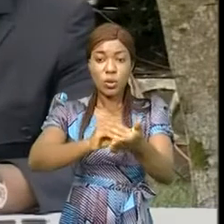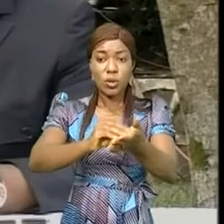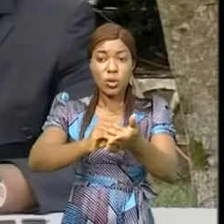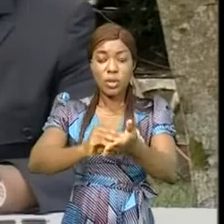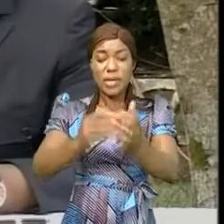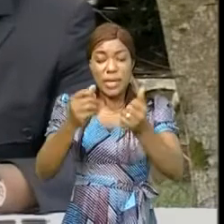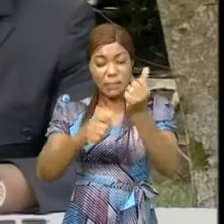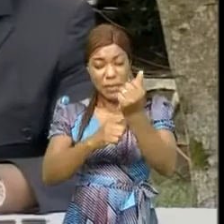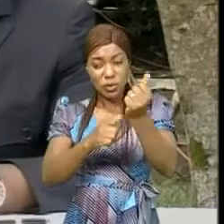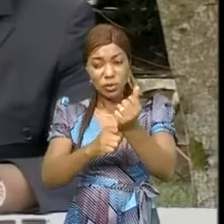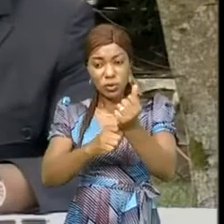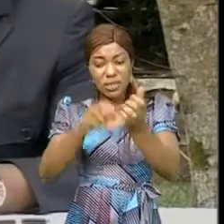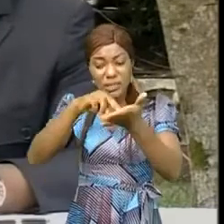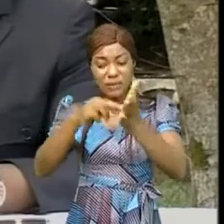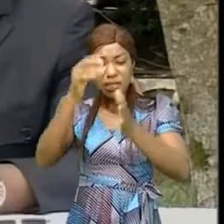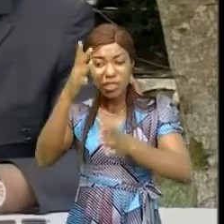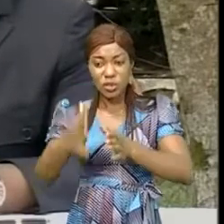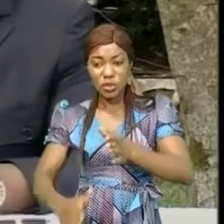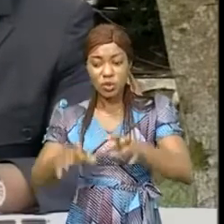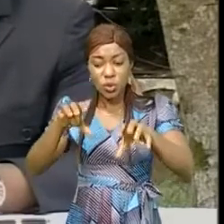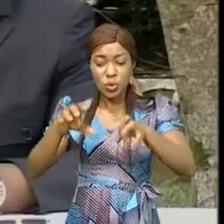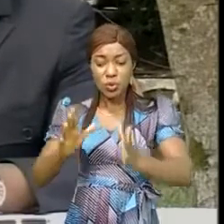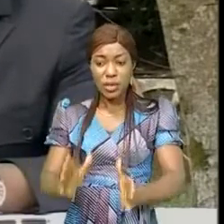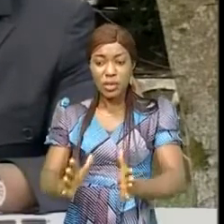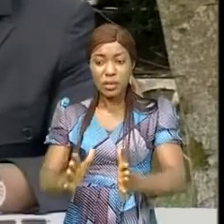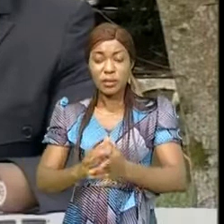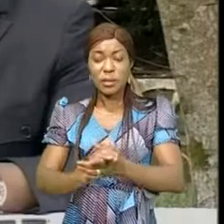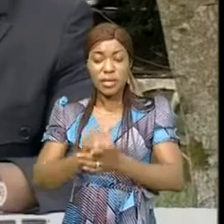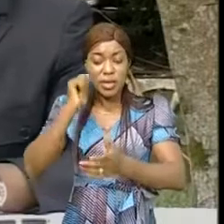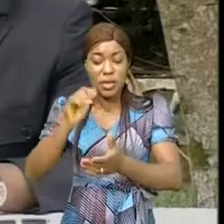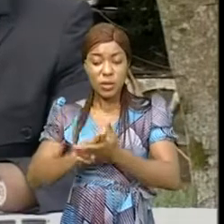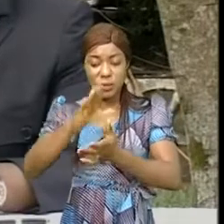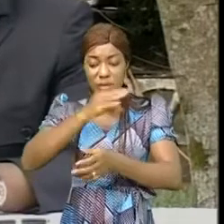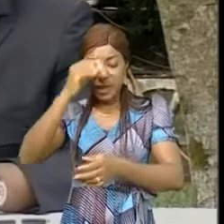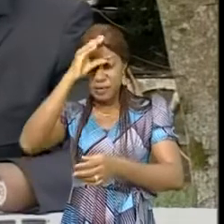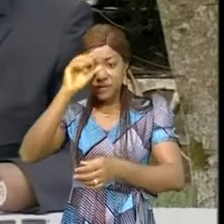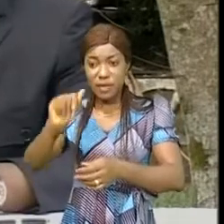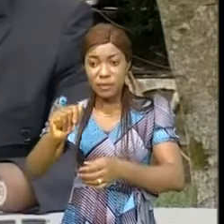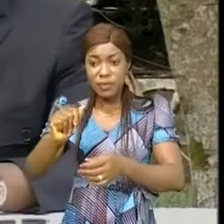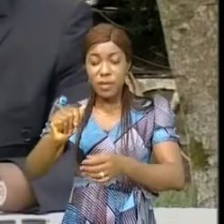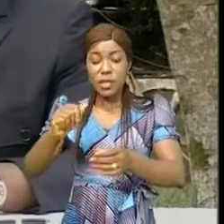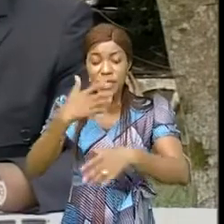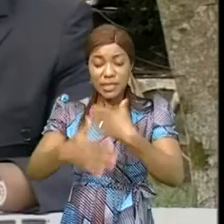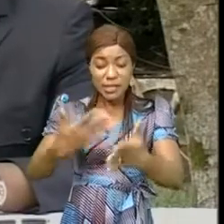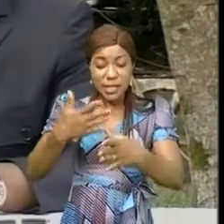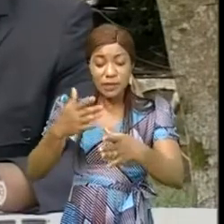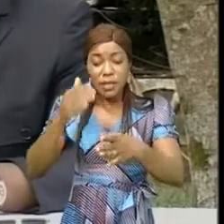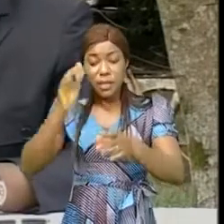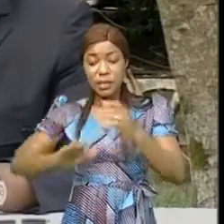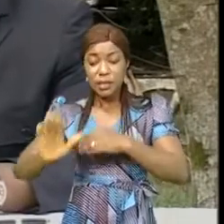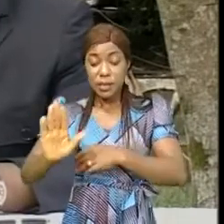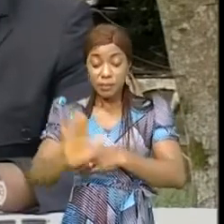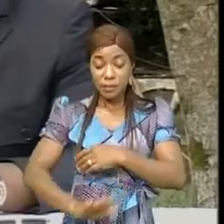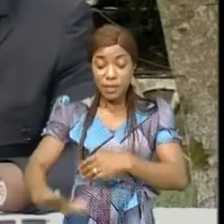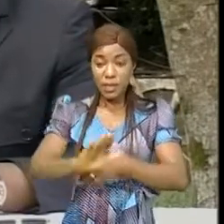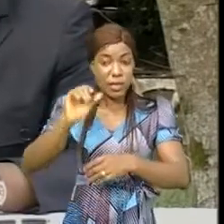générations entières de Congolaises et de Congolais qui doivent servir cette nation demain. Et ça